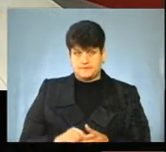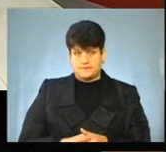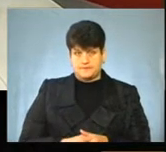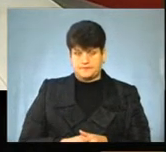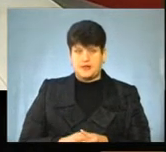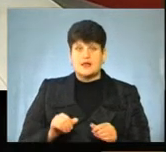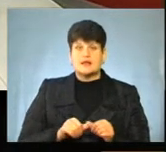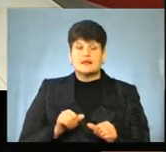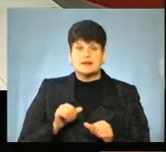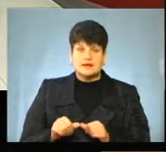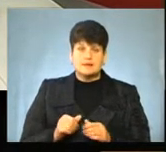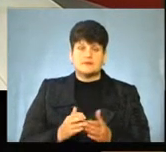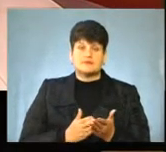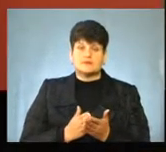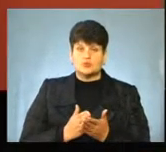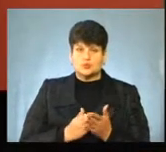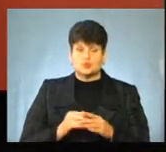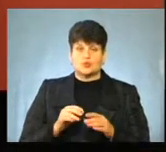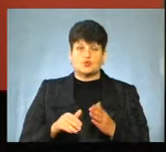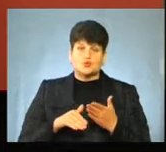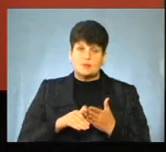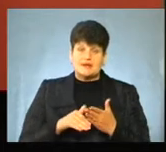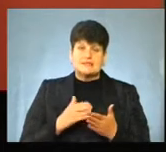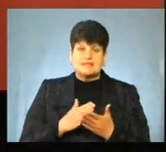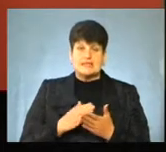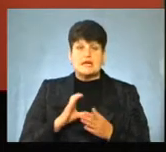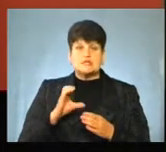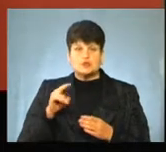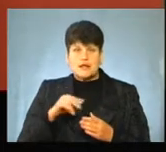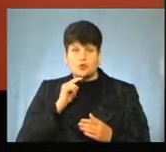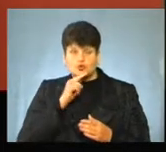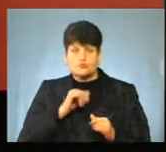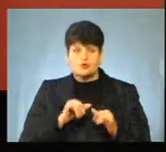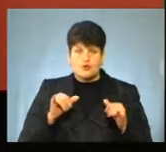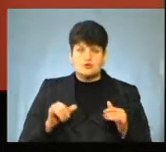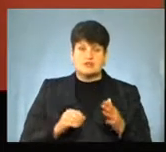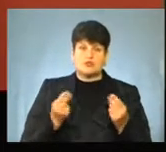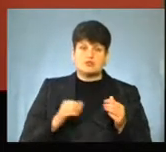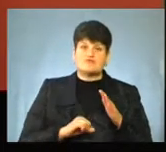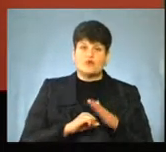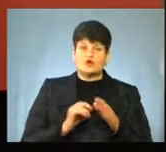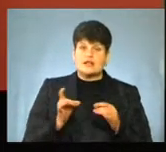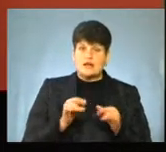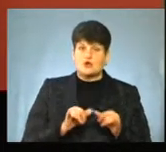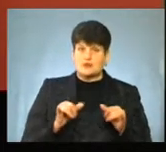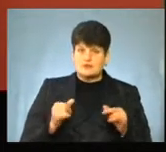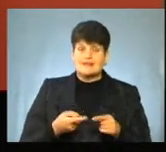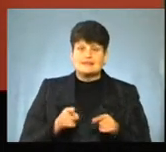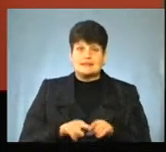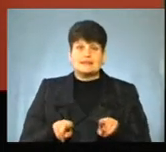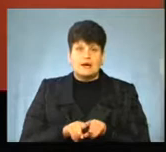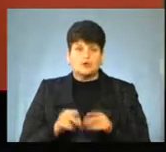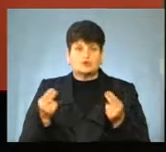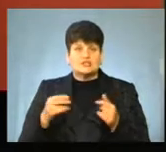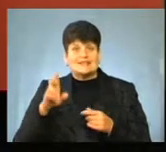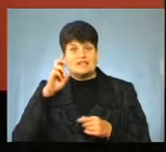Окрім інфраструктурної субвенції, є субвенція на соціально-економічний розвиток та кошти з фонду оригінального розвитку, про що ми сьогодні вже говорили. Це кошти також